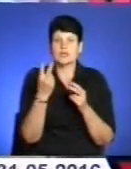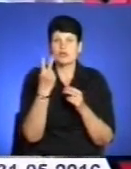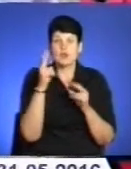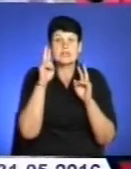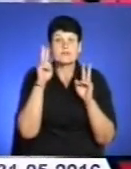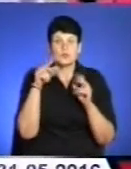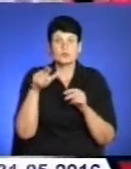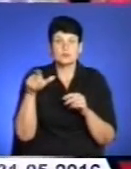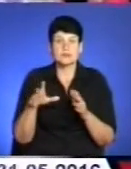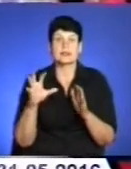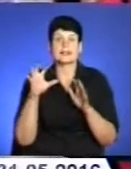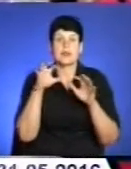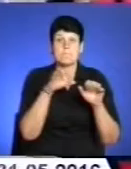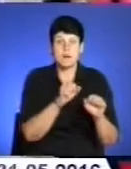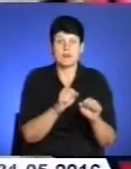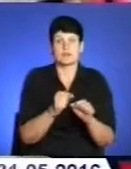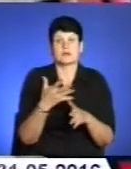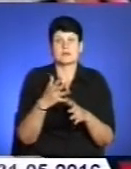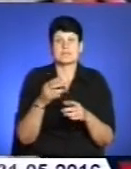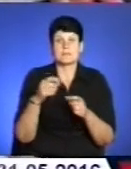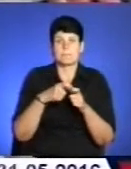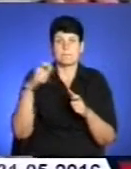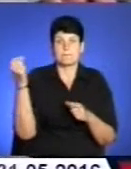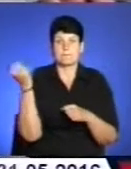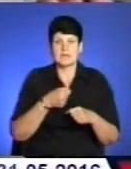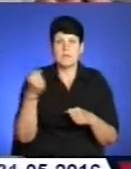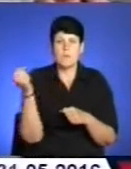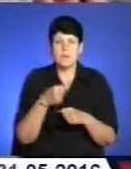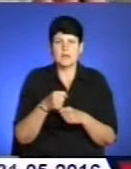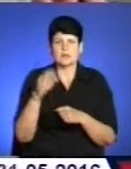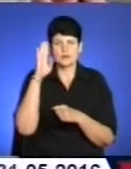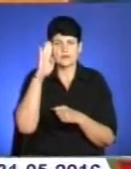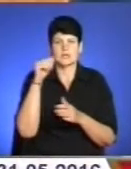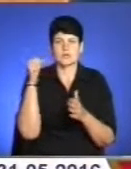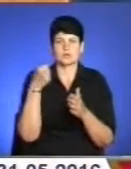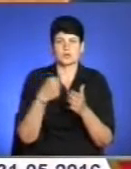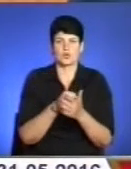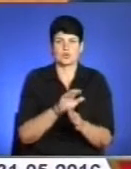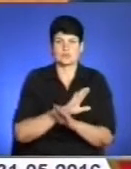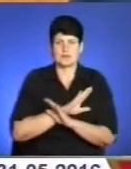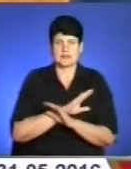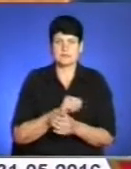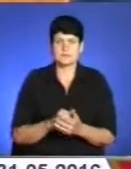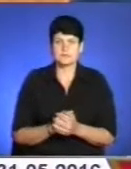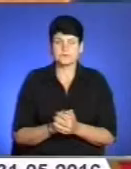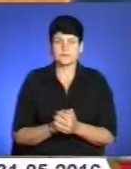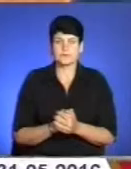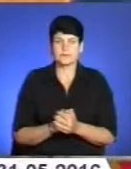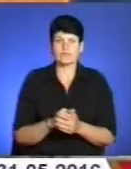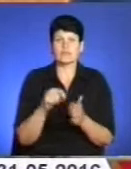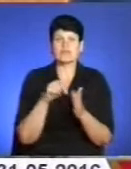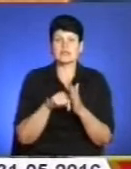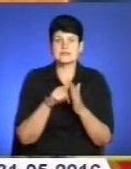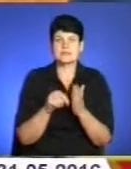чоловіків напали на Віталія Ващенка збитками та побили чоловіка до смерті. По тій характеристиці